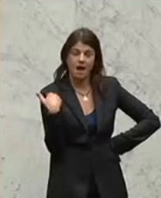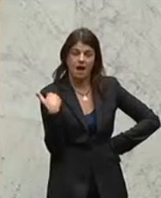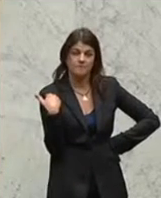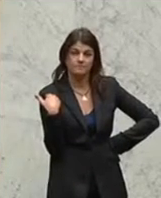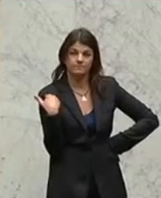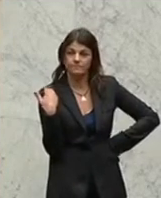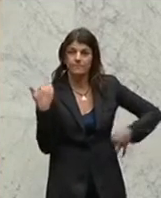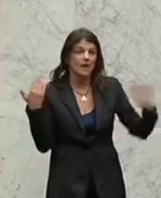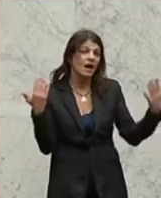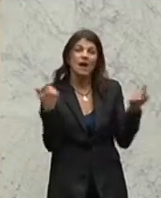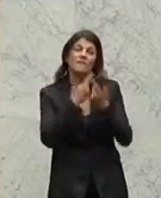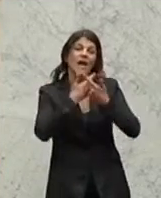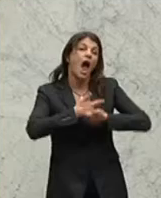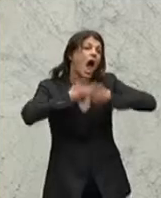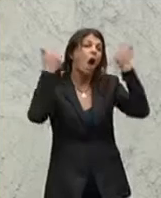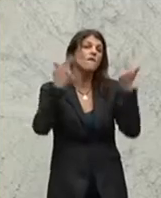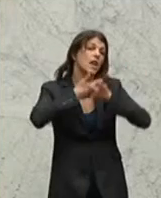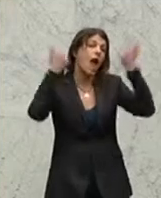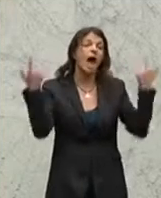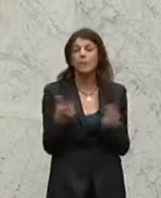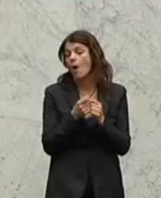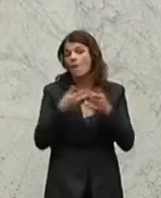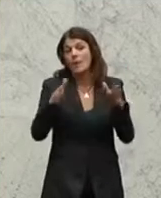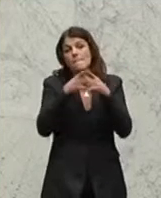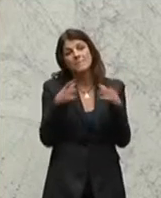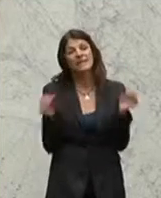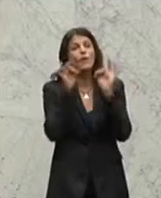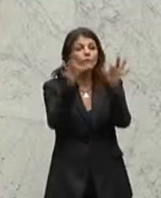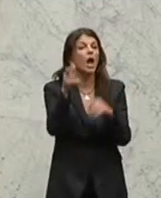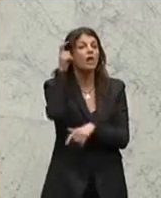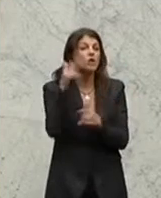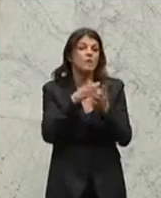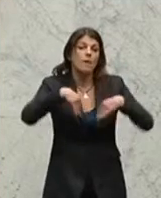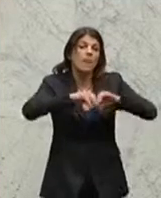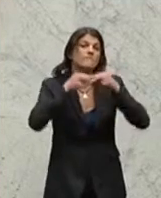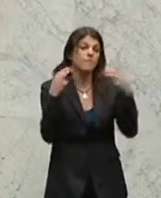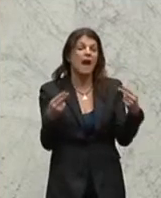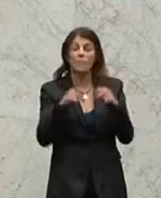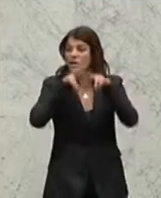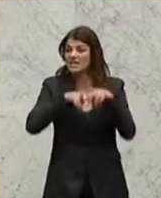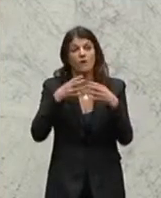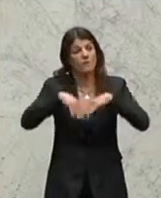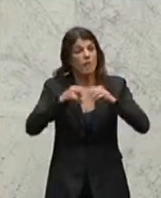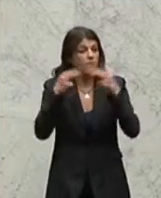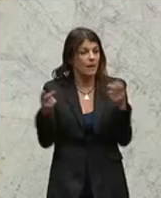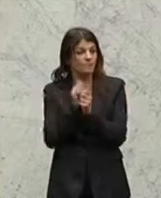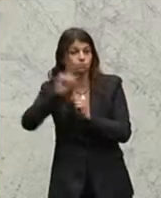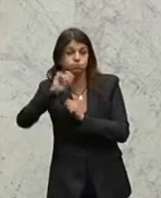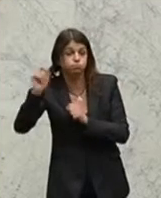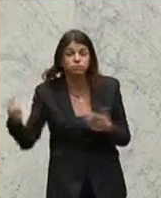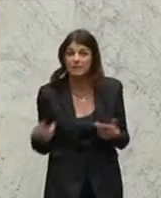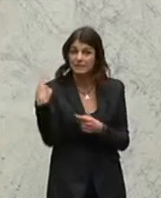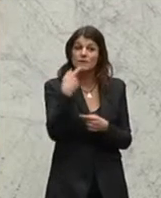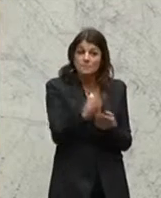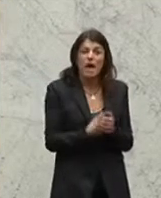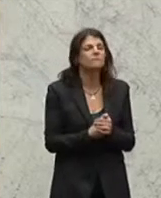aufklärenden, offenen Brief an den katholischen Familienverband und die anderen Familienverbände geschrieben und hat